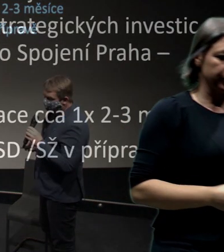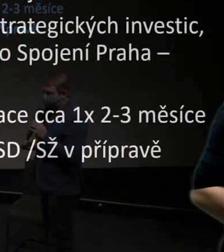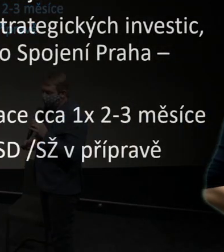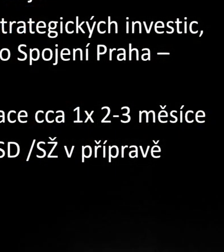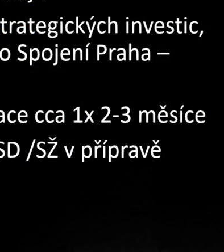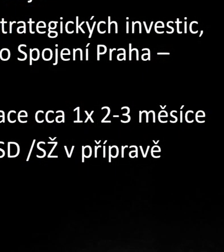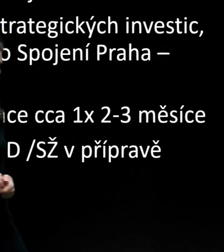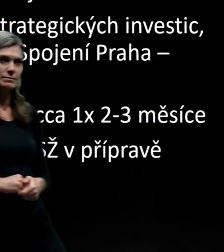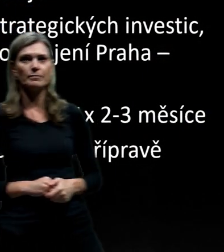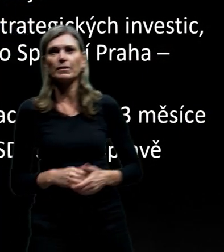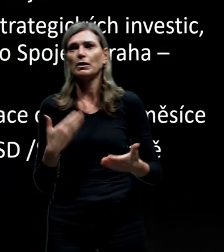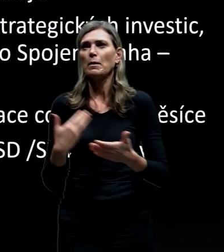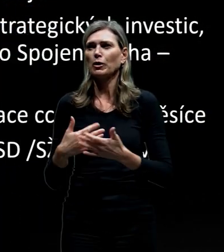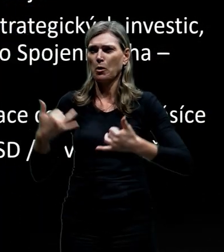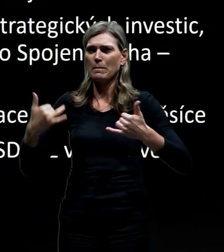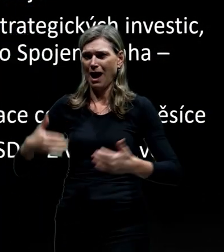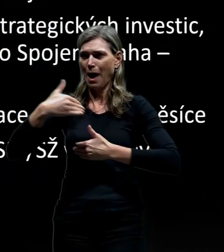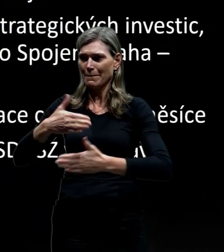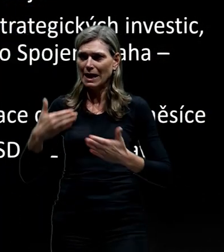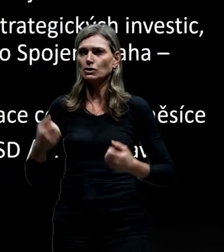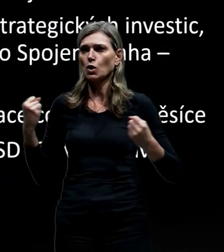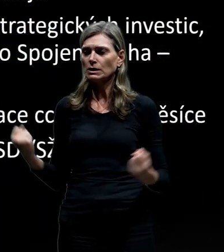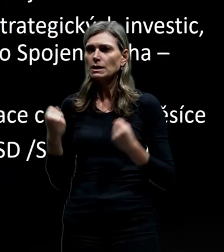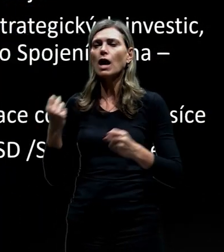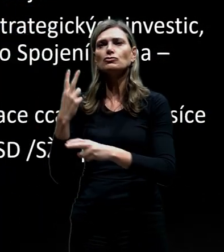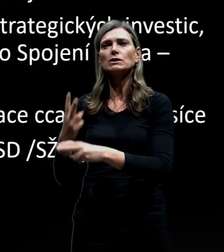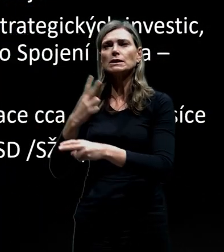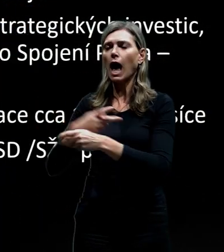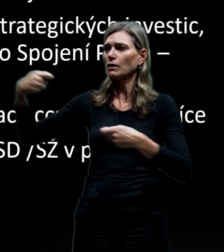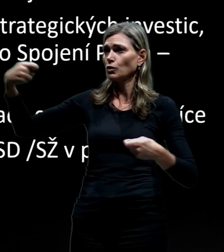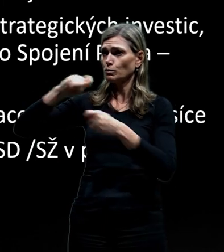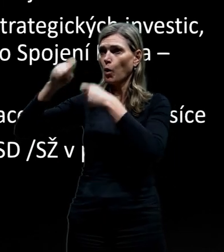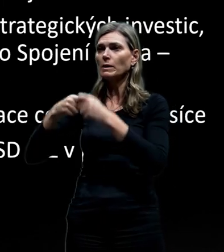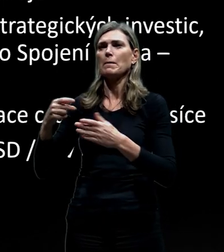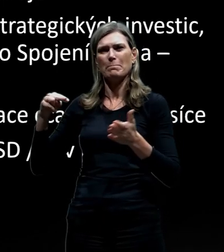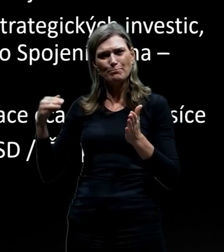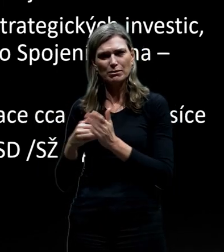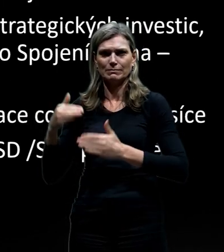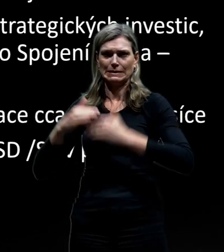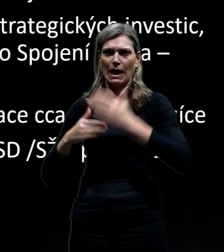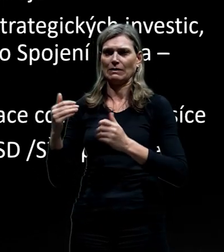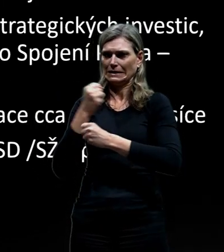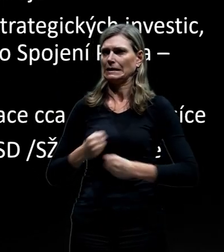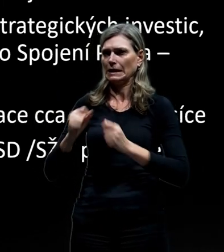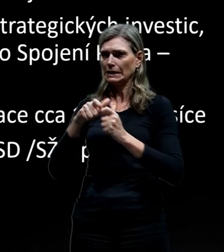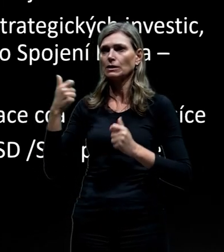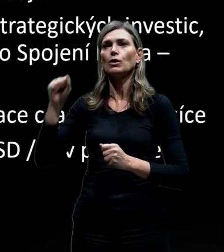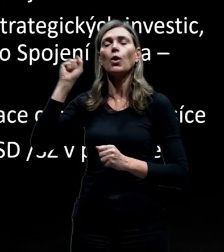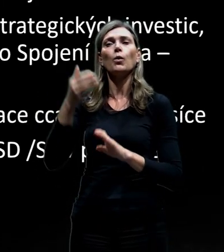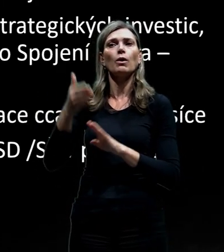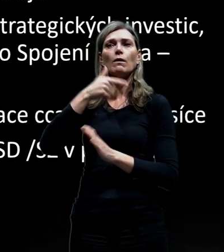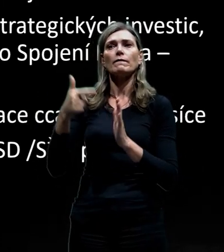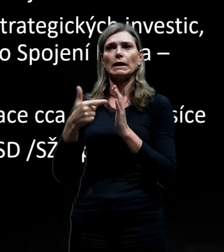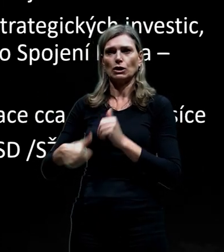Proto město velmi intenzivně spolupracuje se státem na přípravě této stavby. Z tohoto důvodu v roce 2016